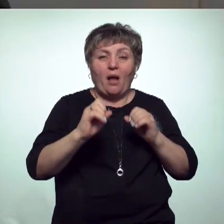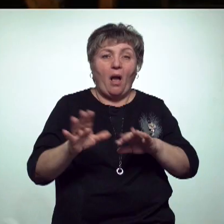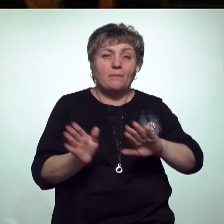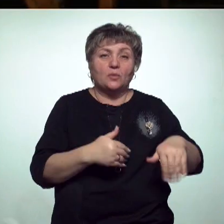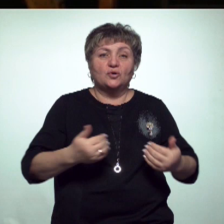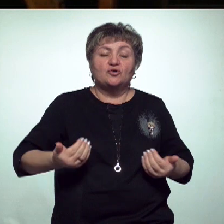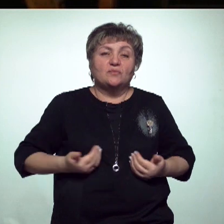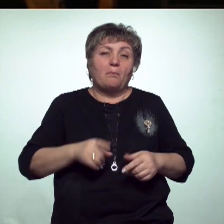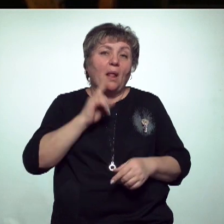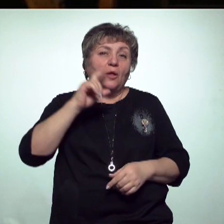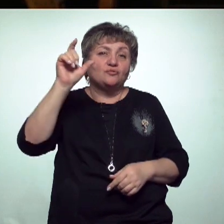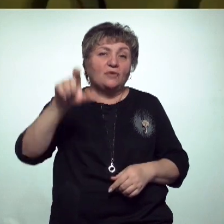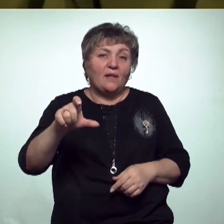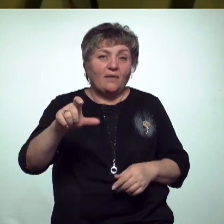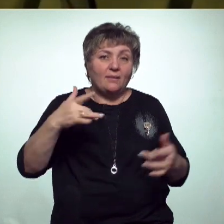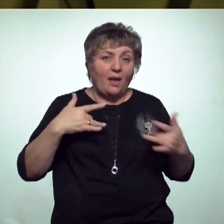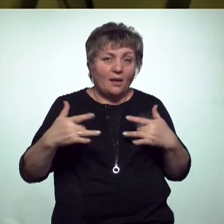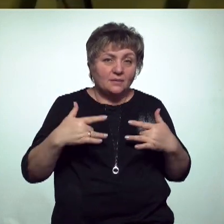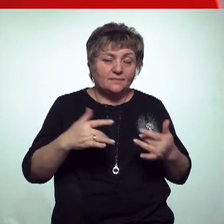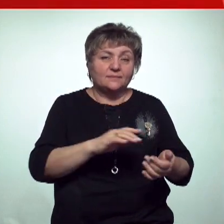год театр «Молодой человек» расскажем.